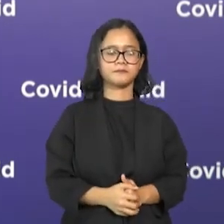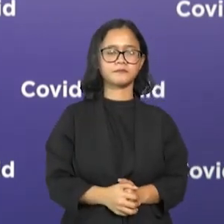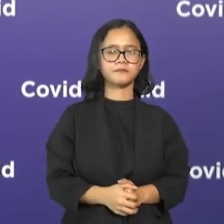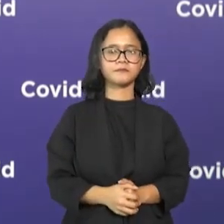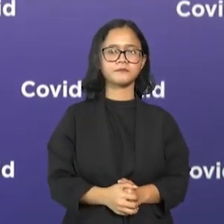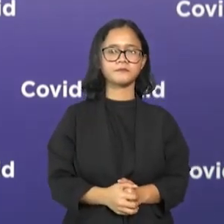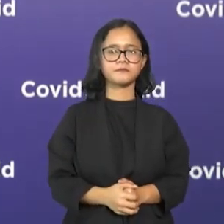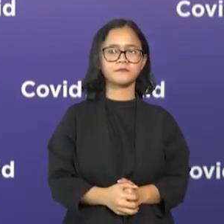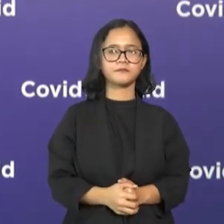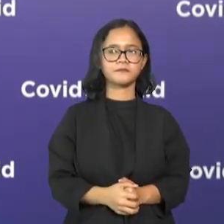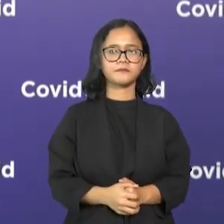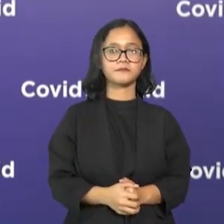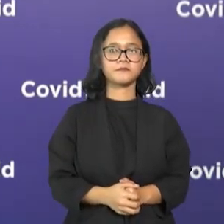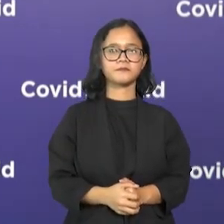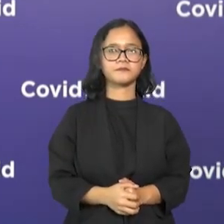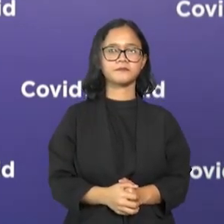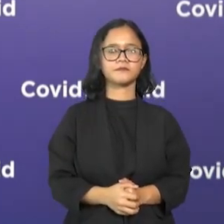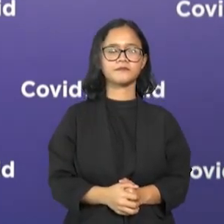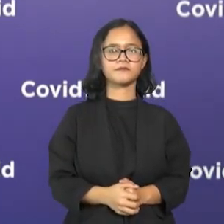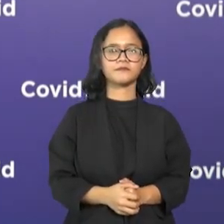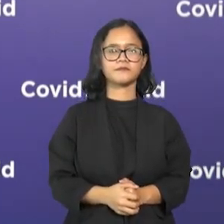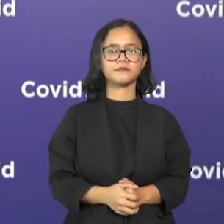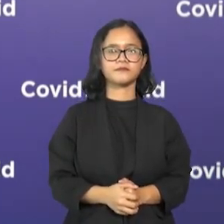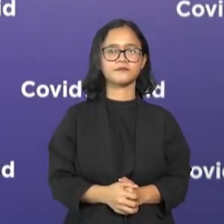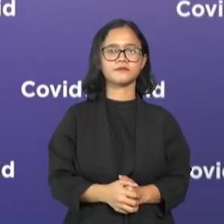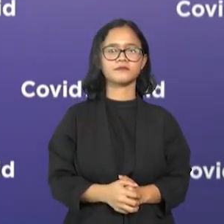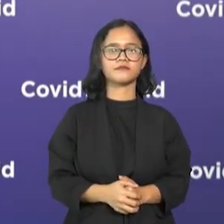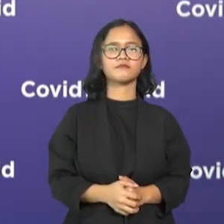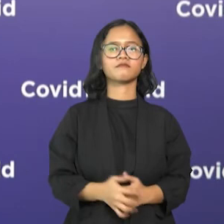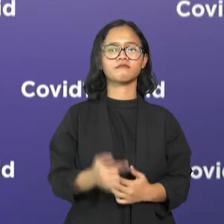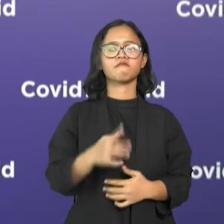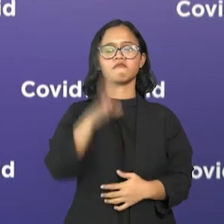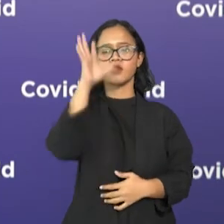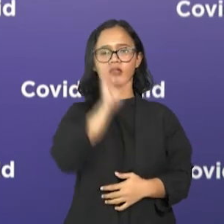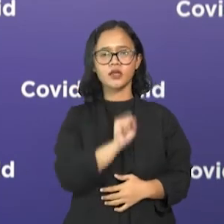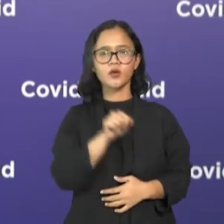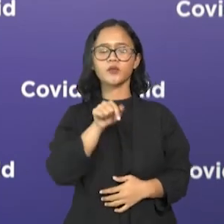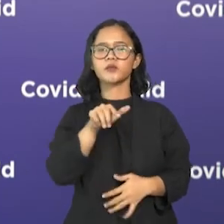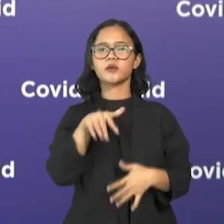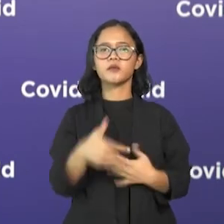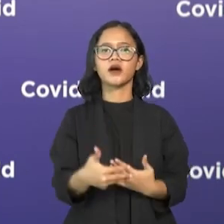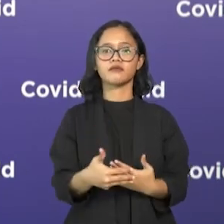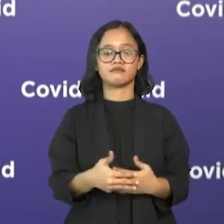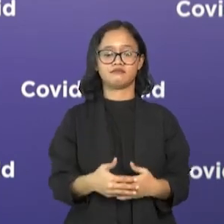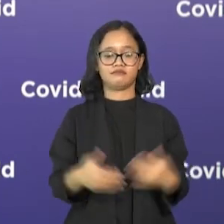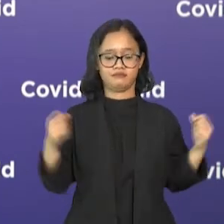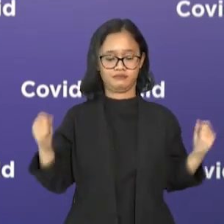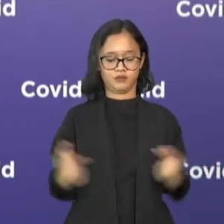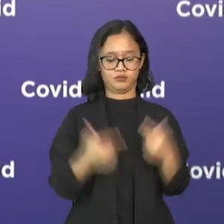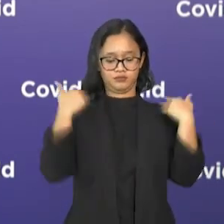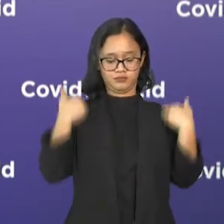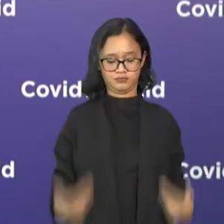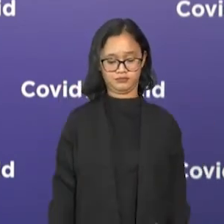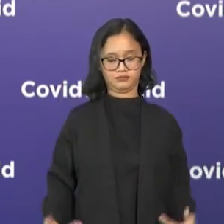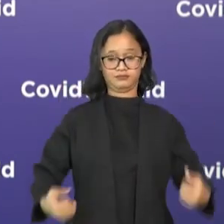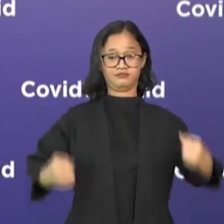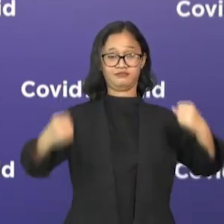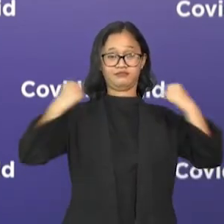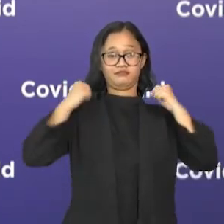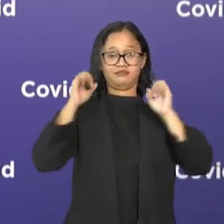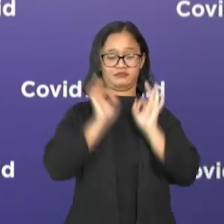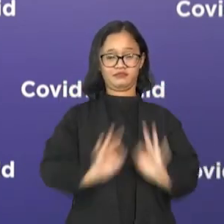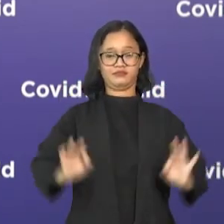Dalam rangka melakukan upaya pencegahan kita mengenal adalah perilaku hidup bersih dan sehat, yaitu